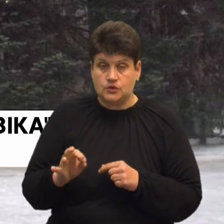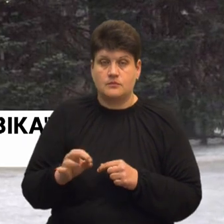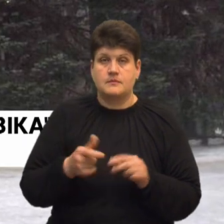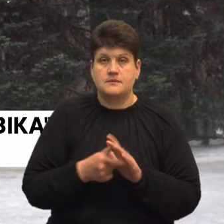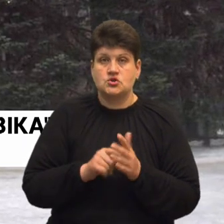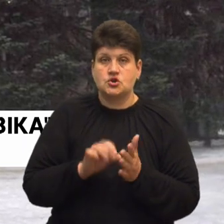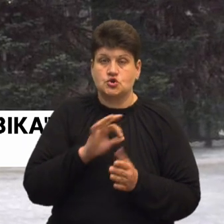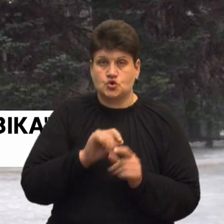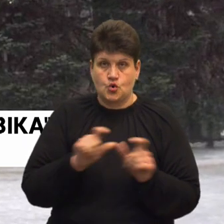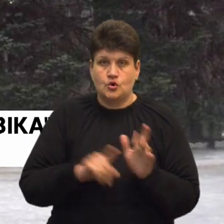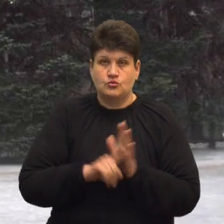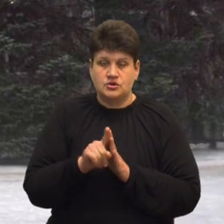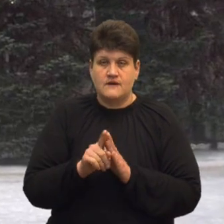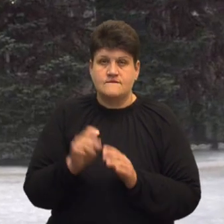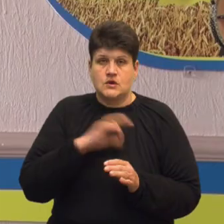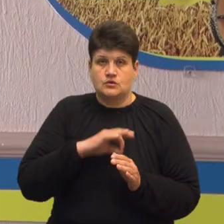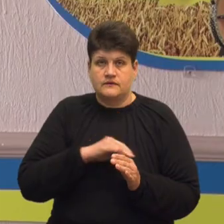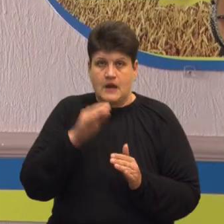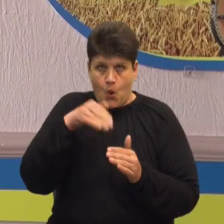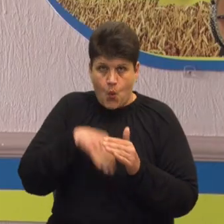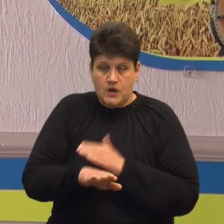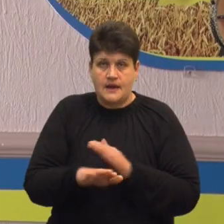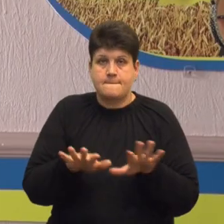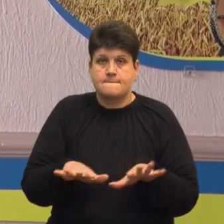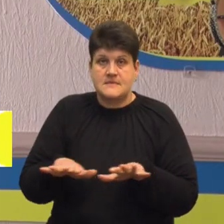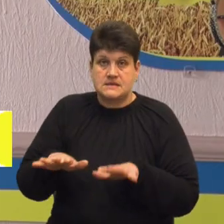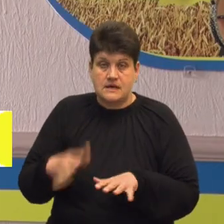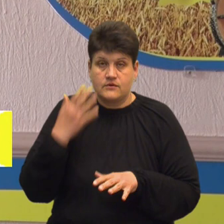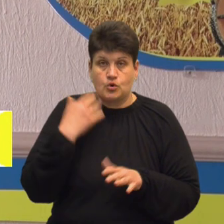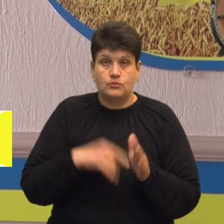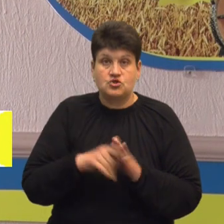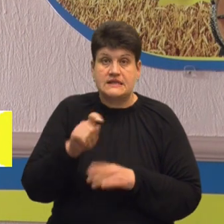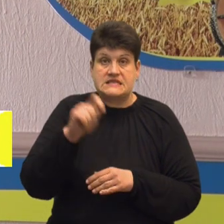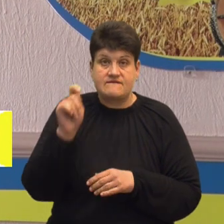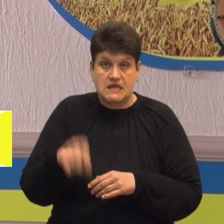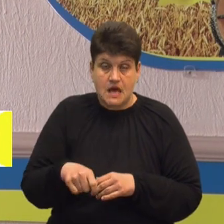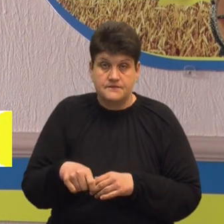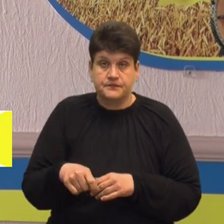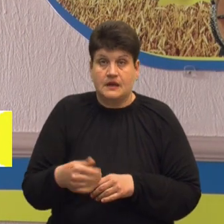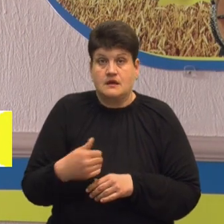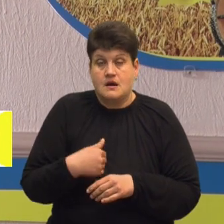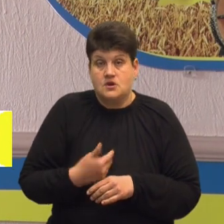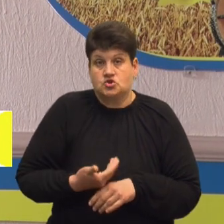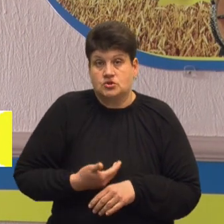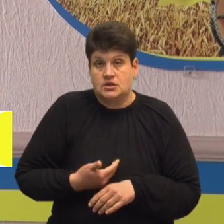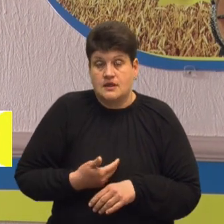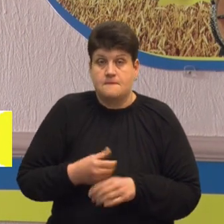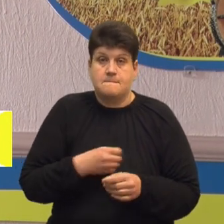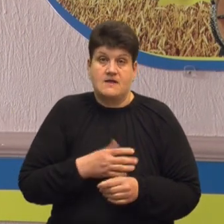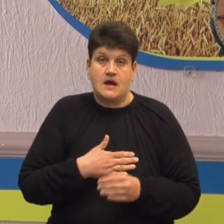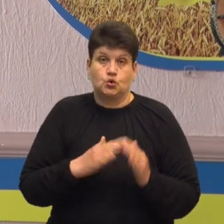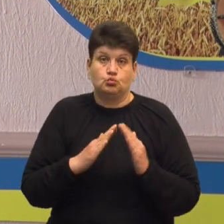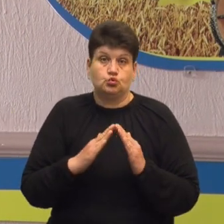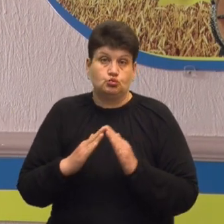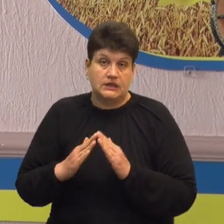використовувати як укриття для місцевих. Коли почалася війна, я жила в приватному будинку,